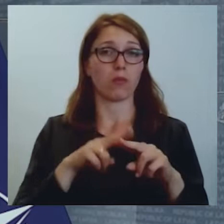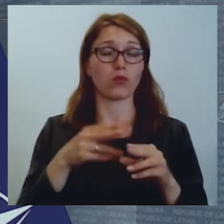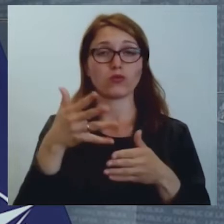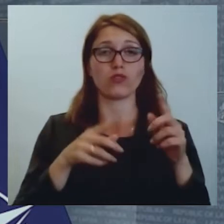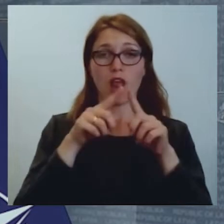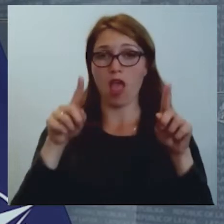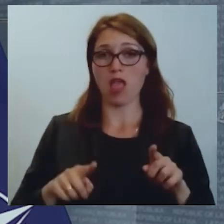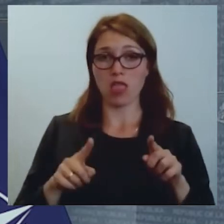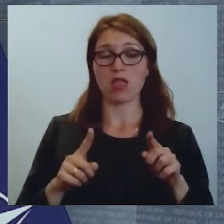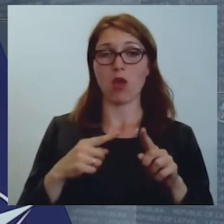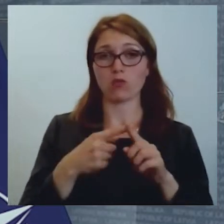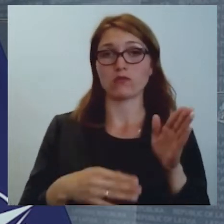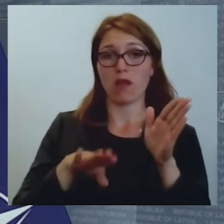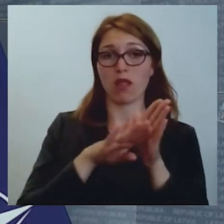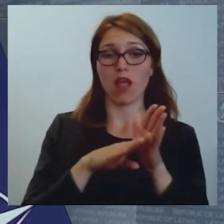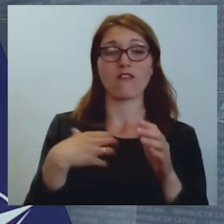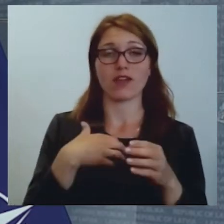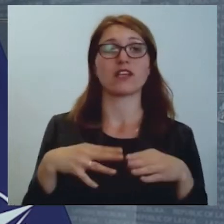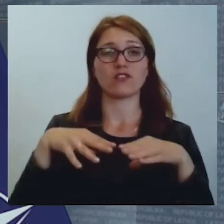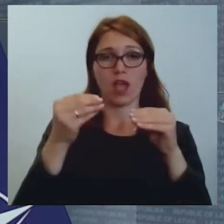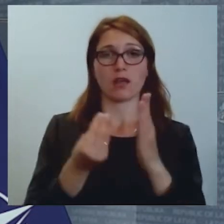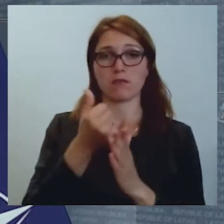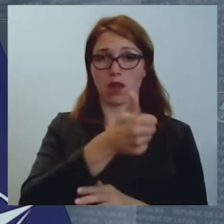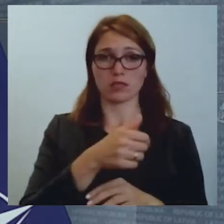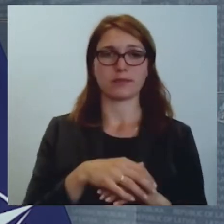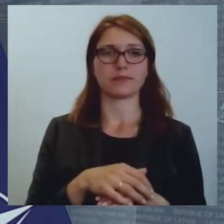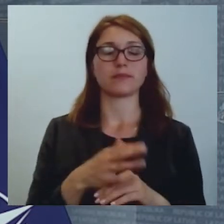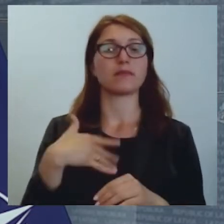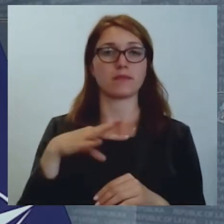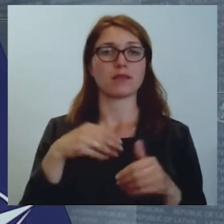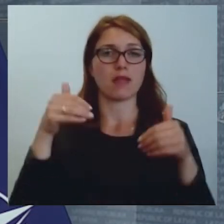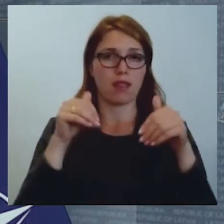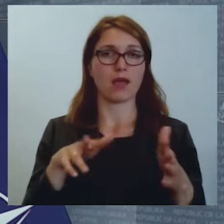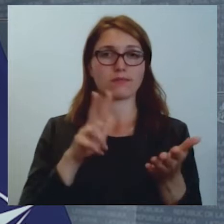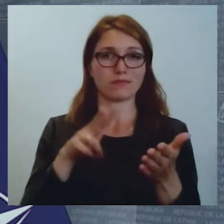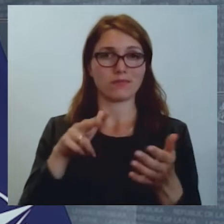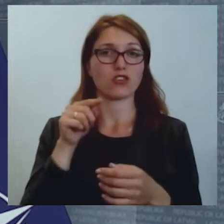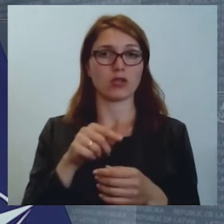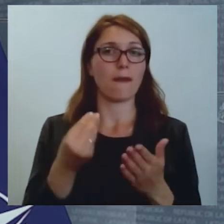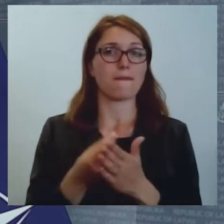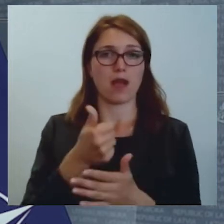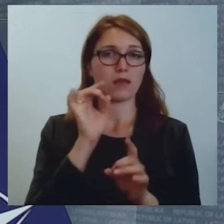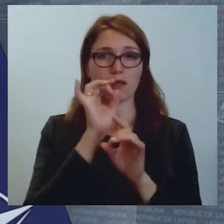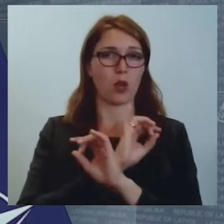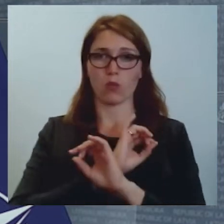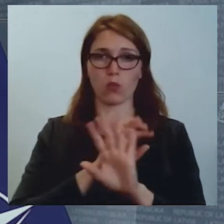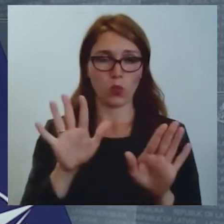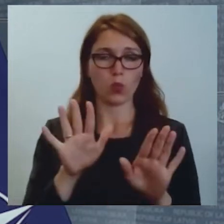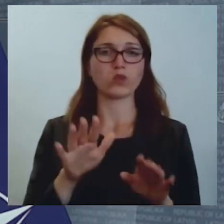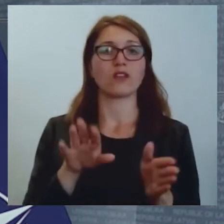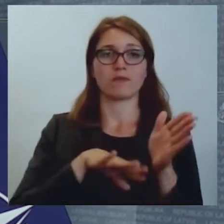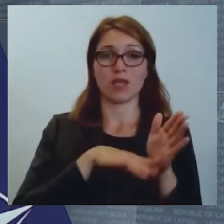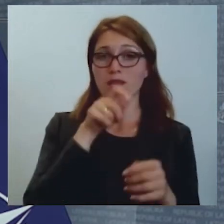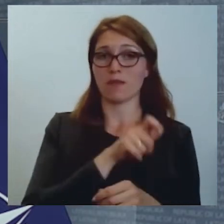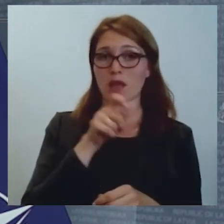klāt jāveic maksājumu. Mēs esam pieņēmuši lēmumu, ka šāds maksājums nebūs ne fiziskām